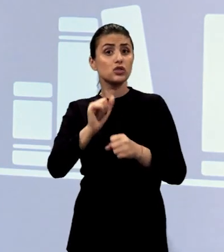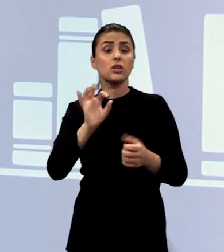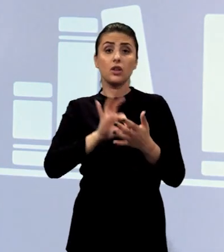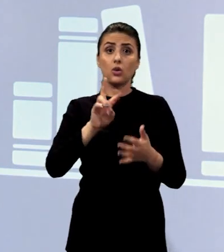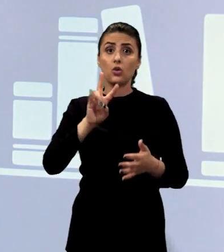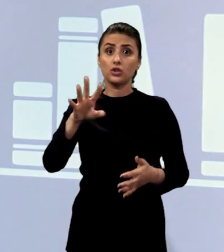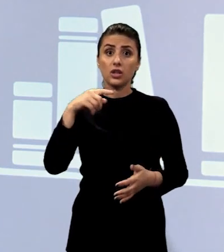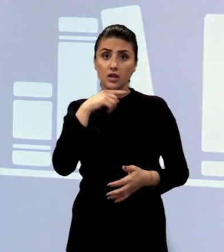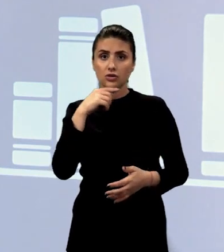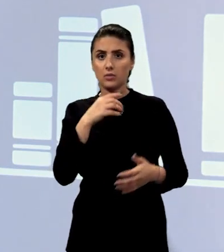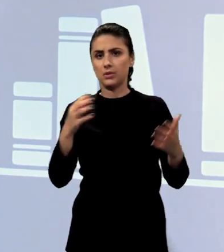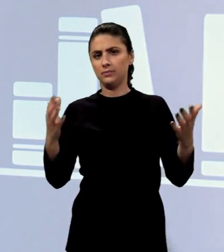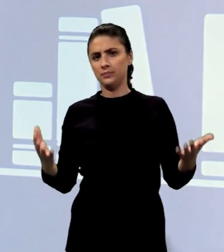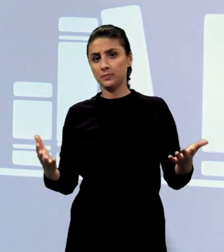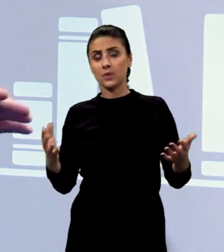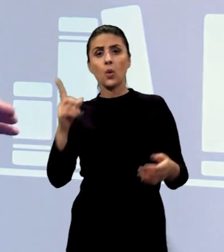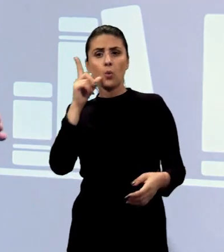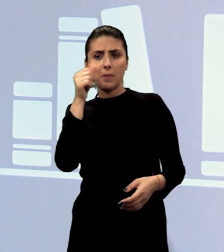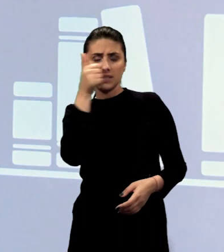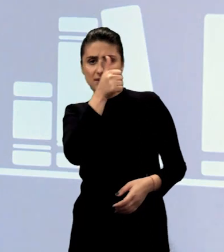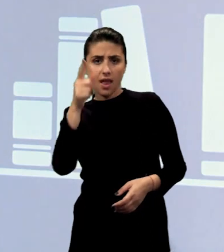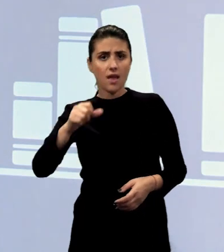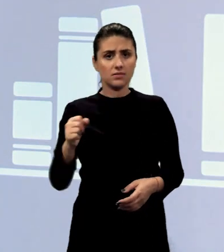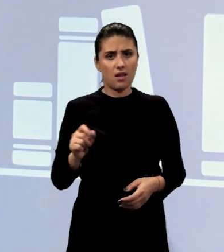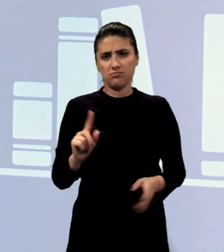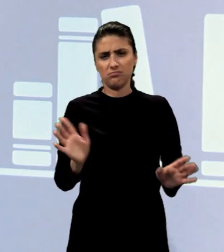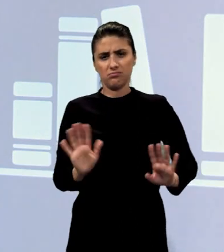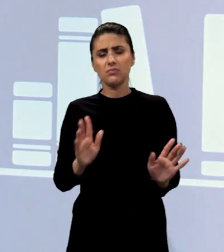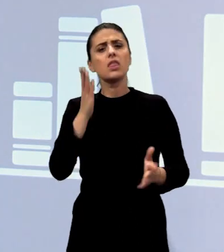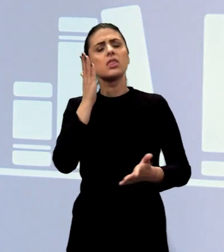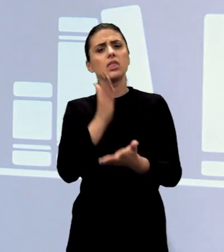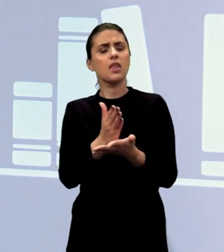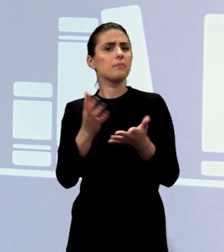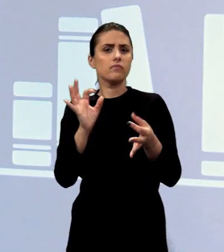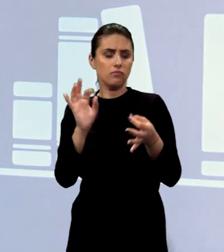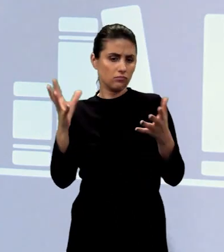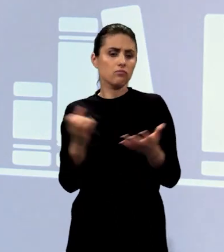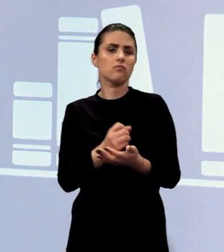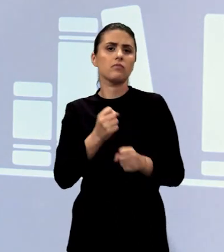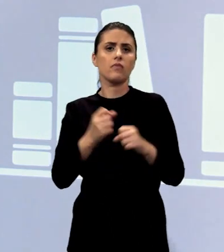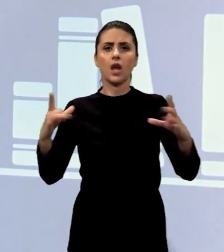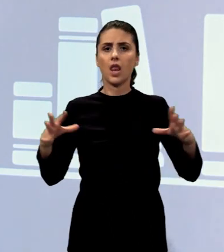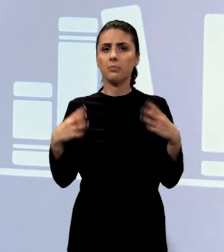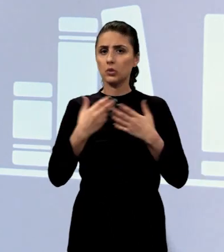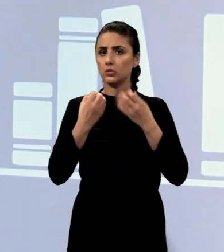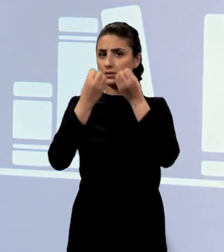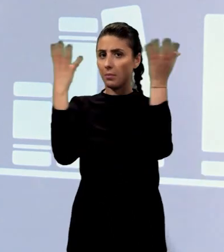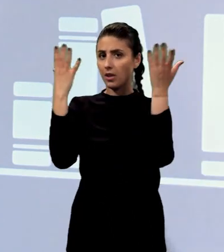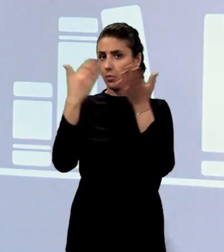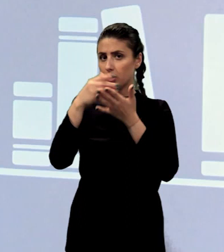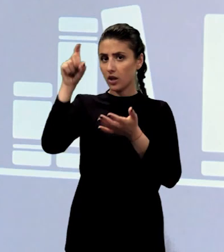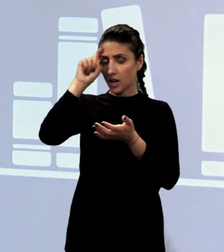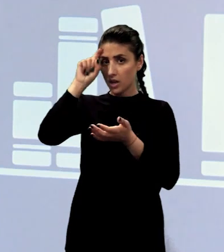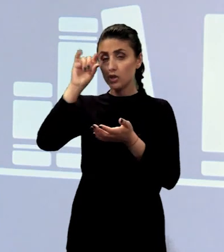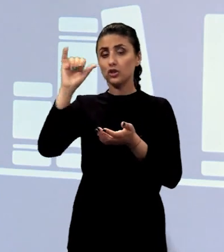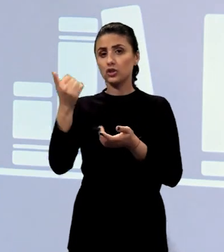decembrie. Țăranii nu s-au adaptat. Drept rezultat își luau liber atât pentru sărbătorile creștine tradiționale, cât și